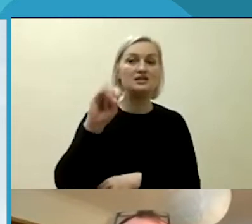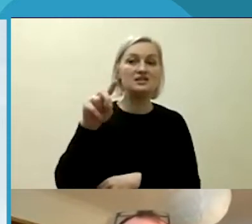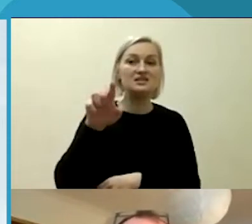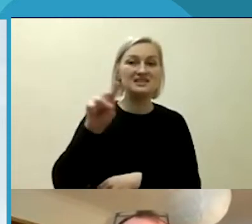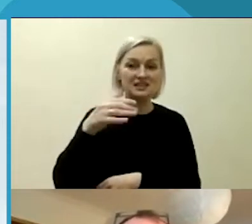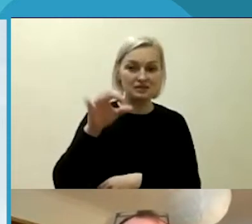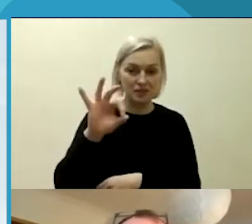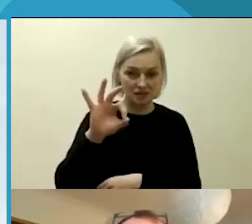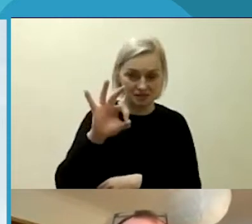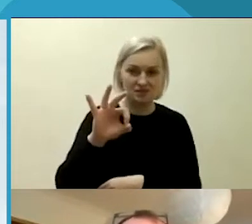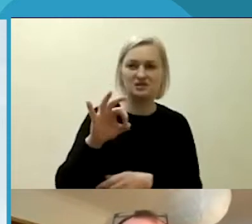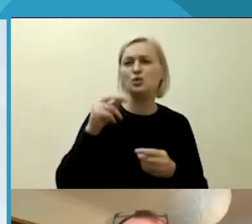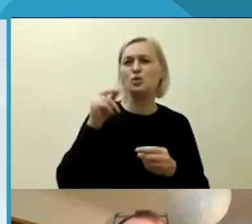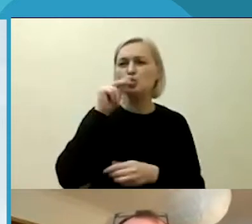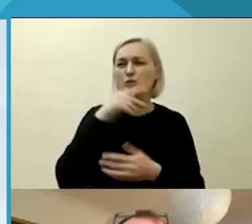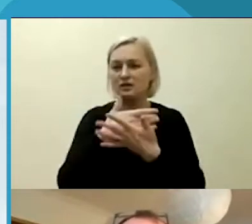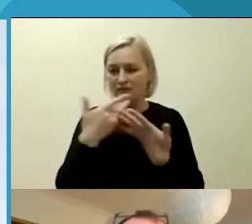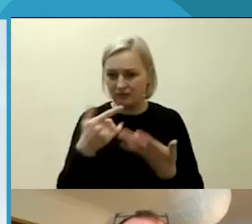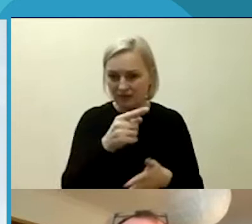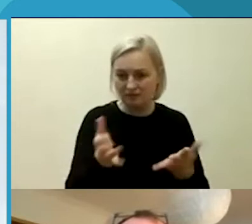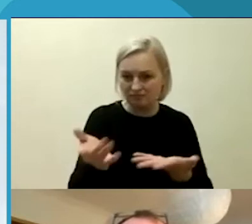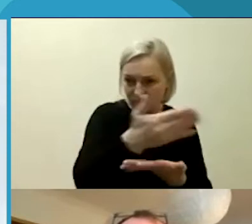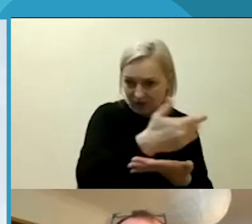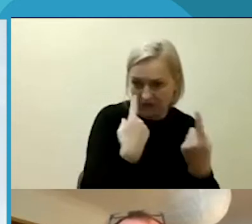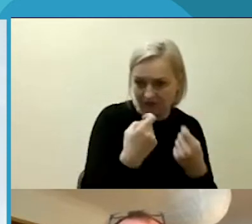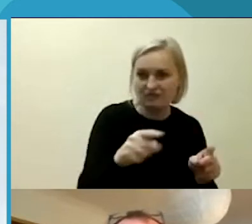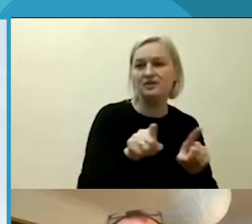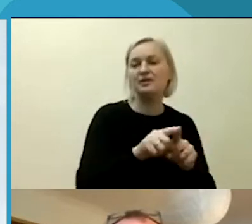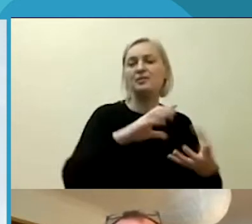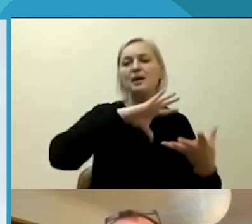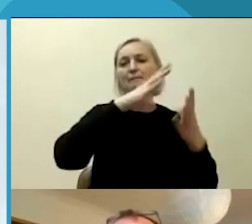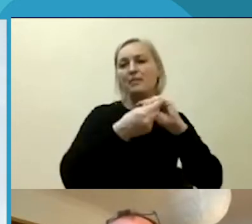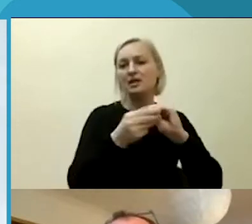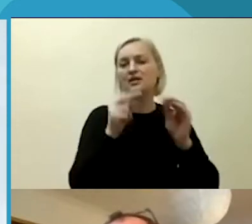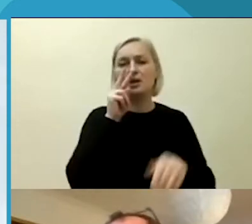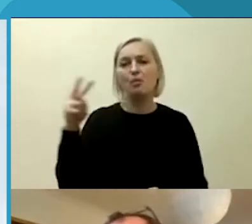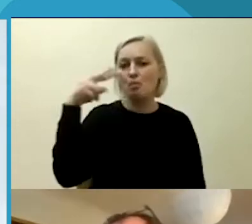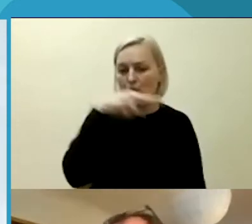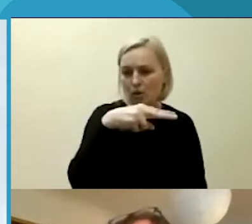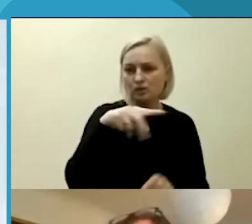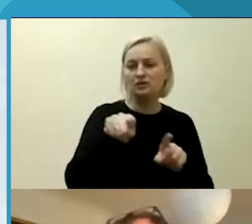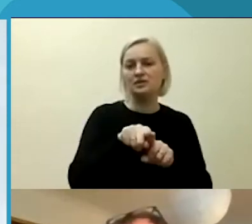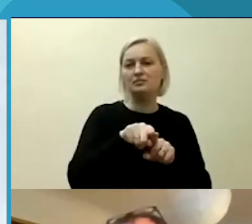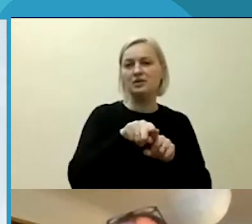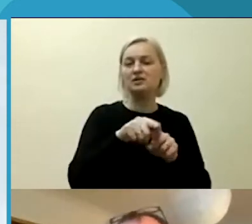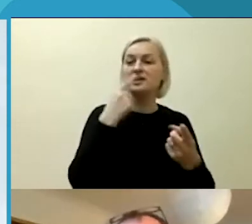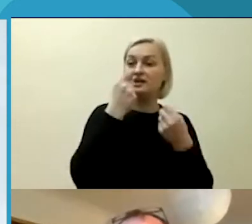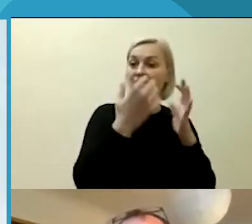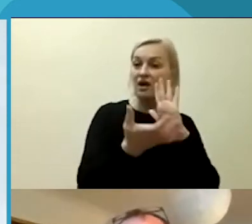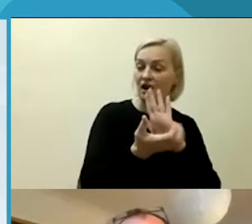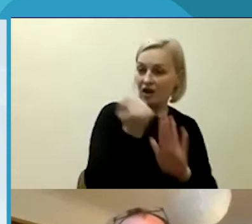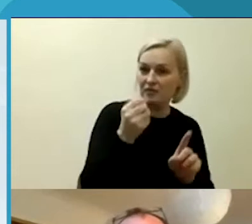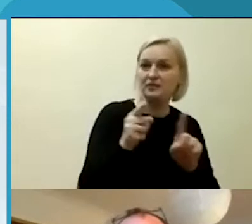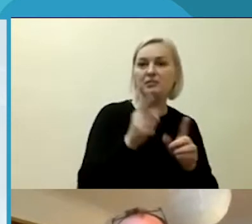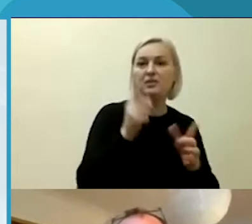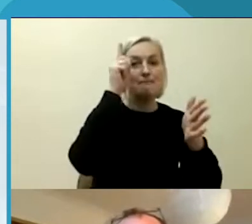būti taikomas bendras požiūris, kad duomenys būtų palyginami ir patikimi tam, kad